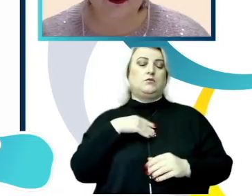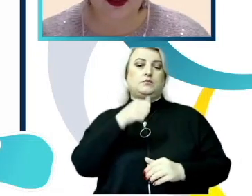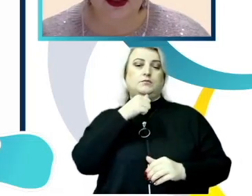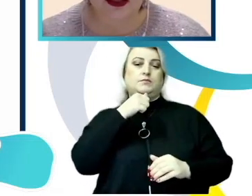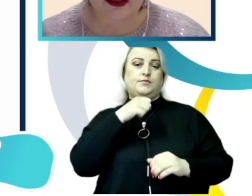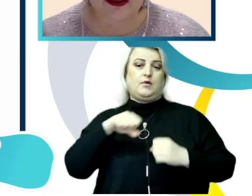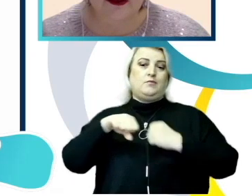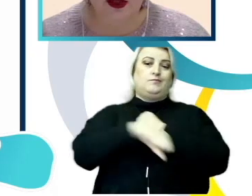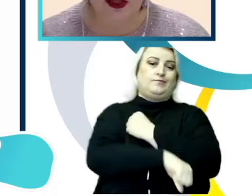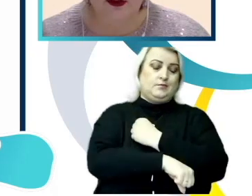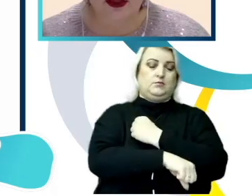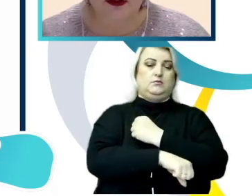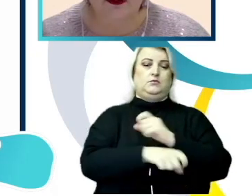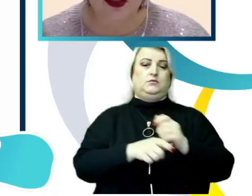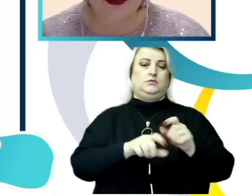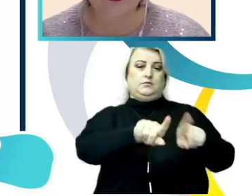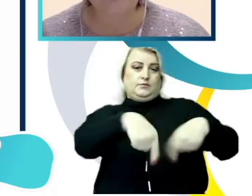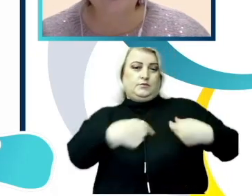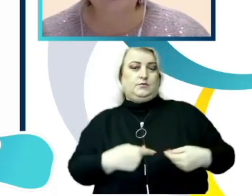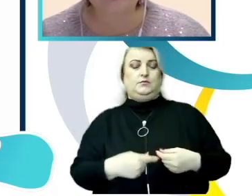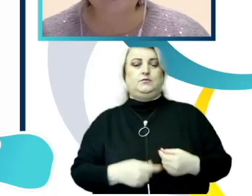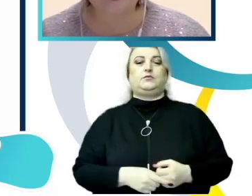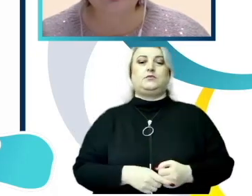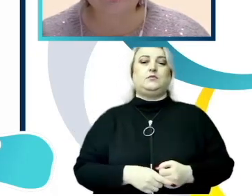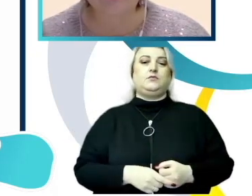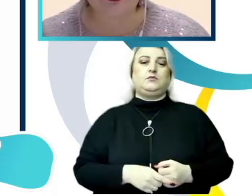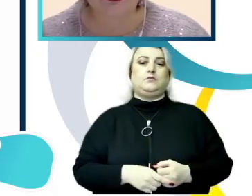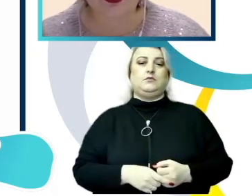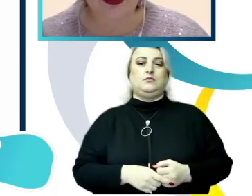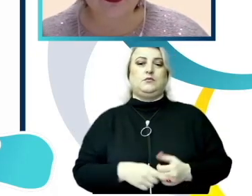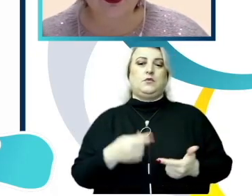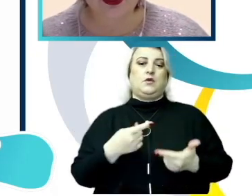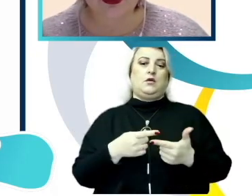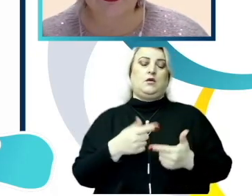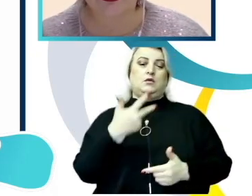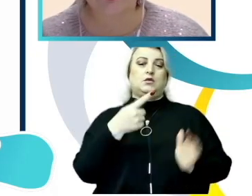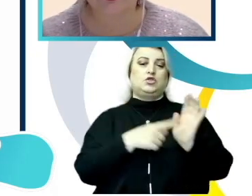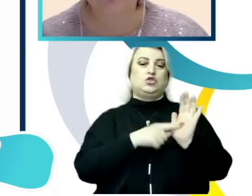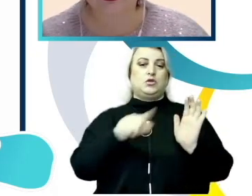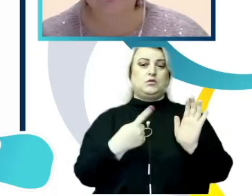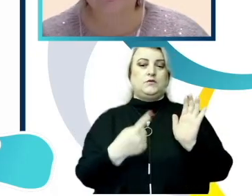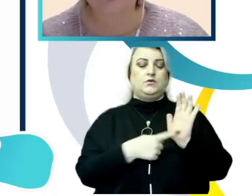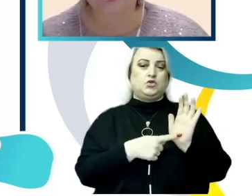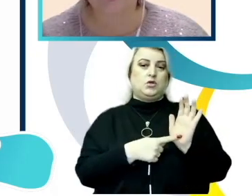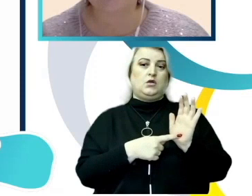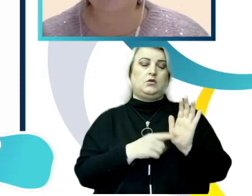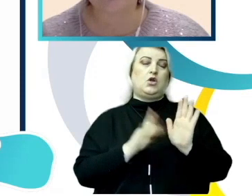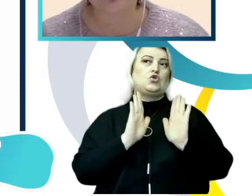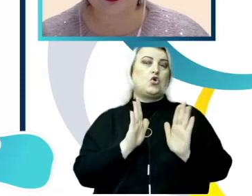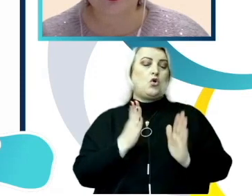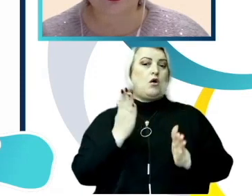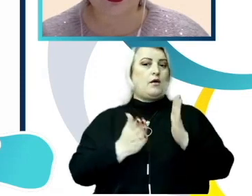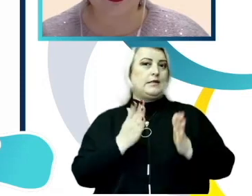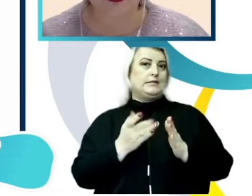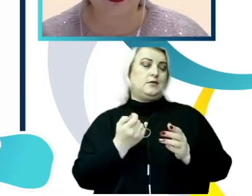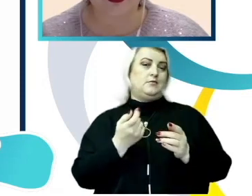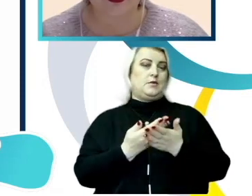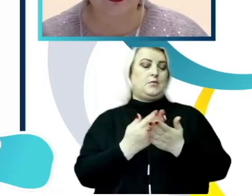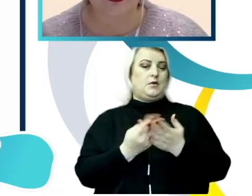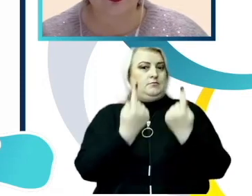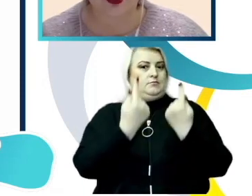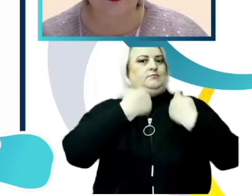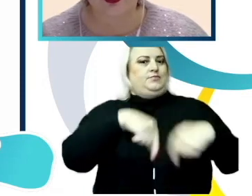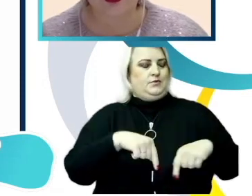întrețină cu ei relații sexuale aplecând forța și 36,6% s-ar adresa dacă cineva le-ar cere să întrețină